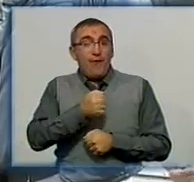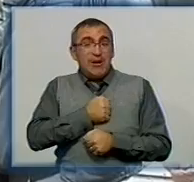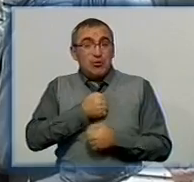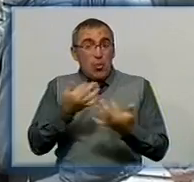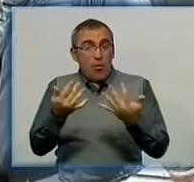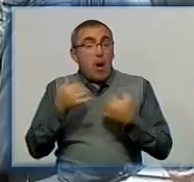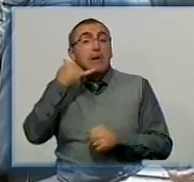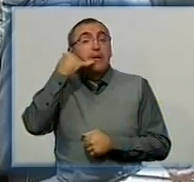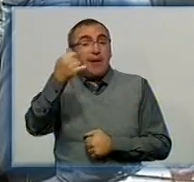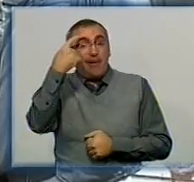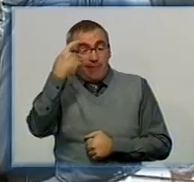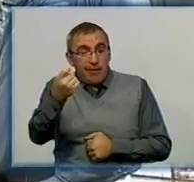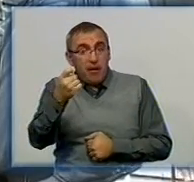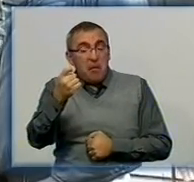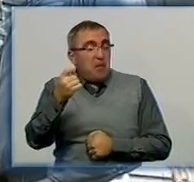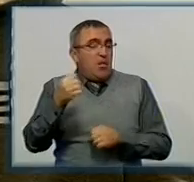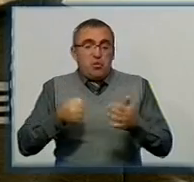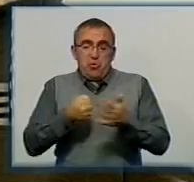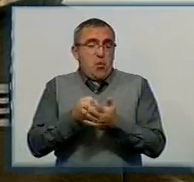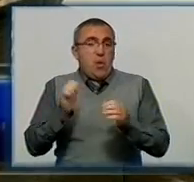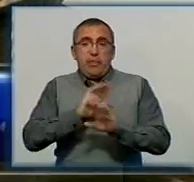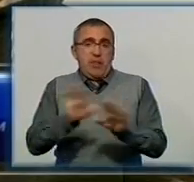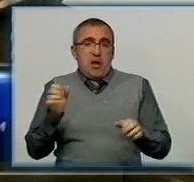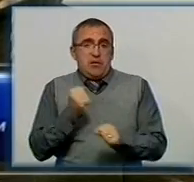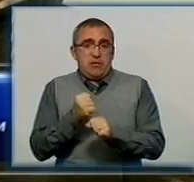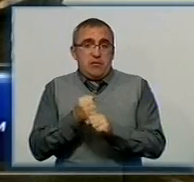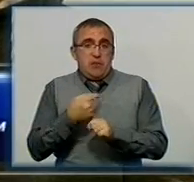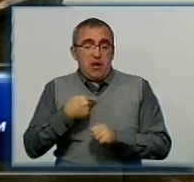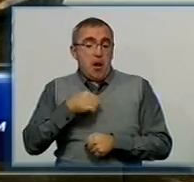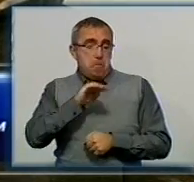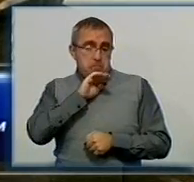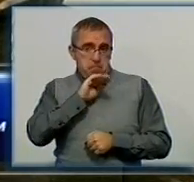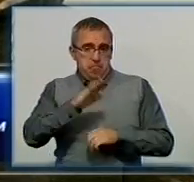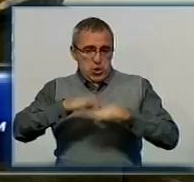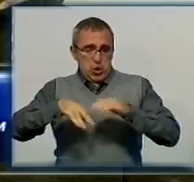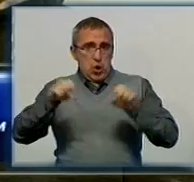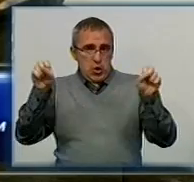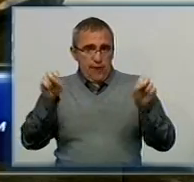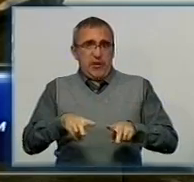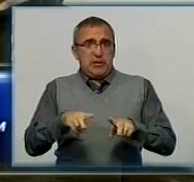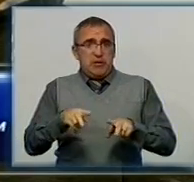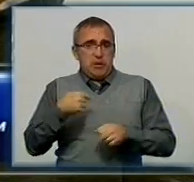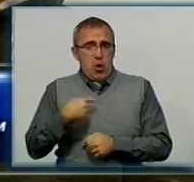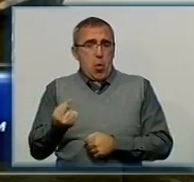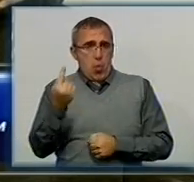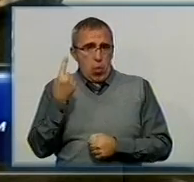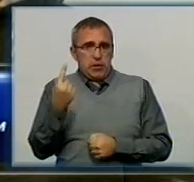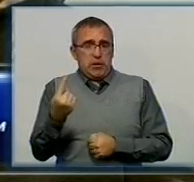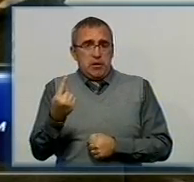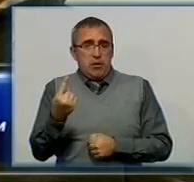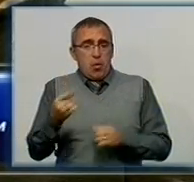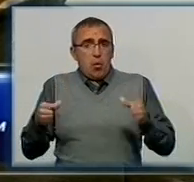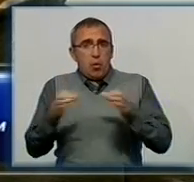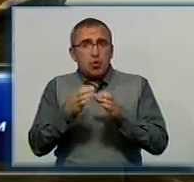зателефонують, але так цього і не зробили. Я вважаю себе професіональним, що я був, напевно, один в